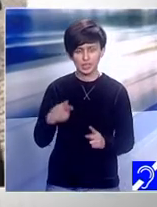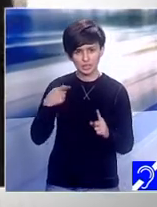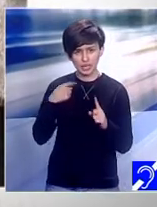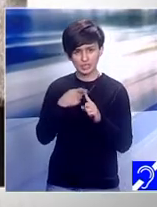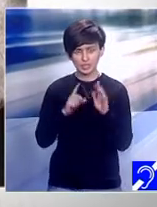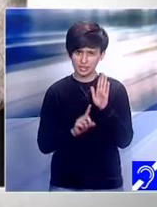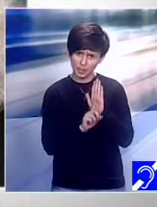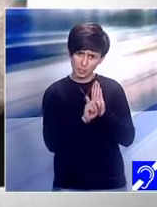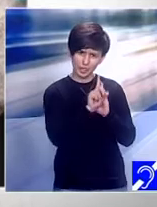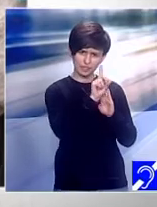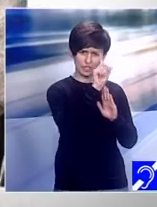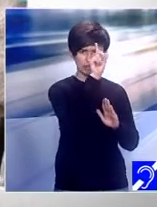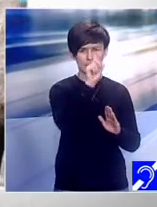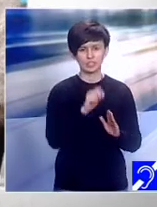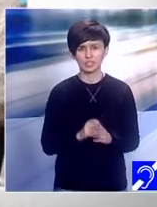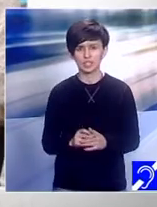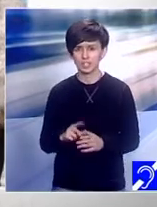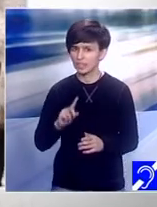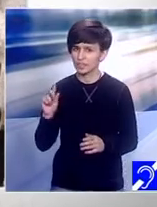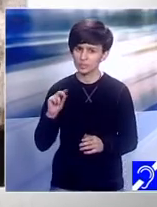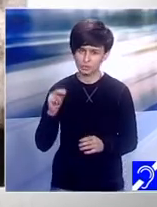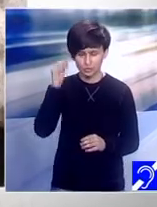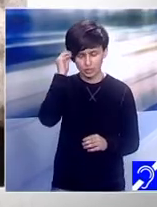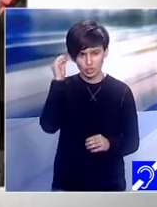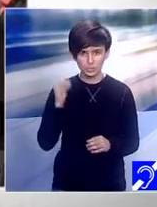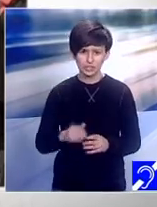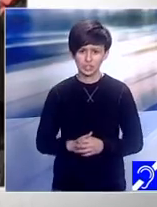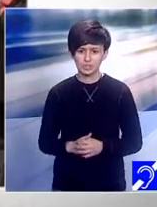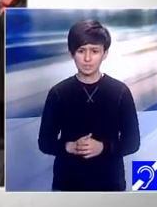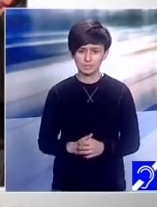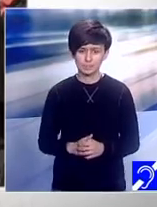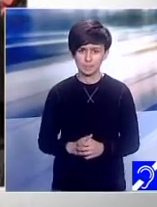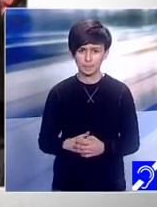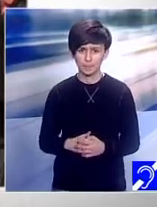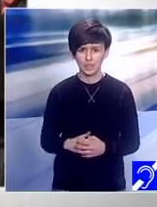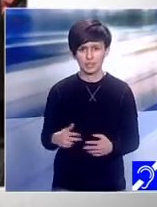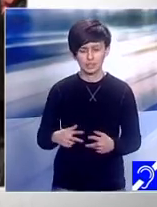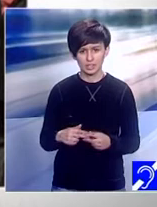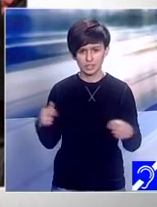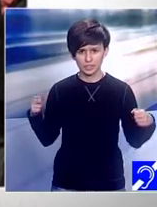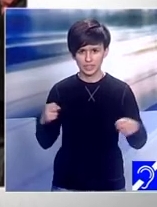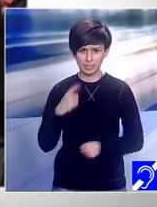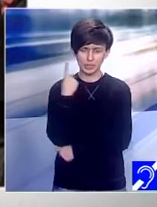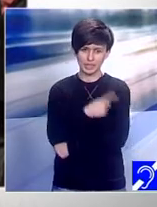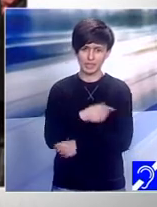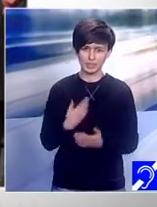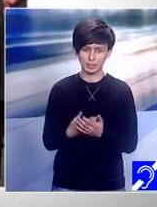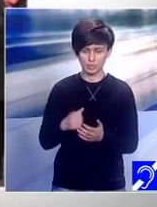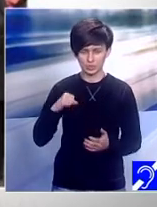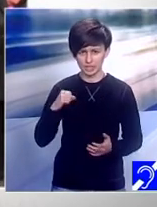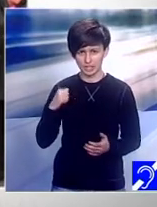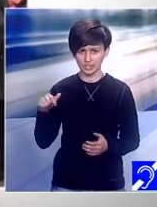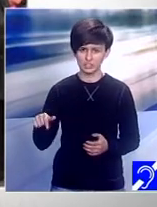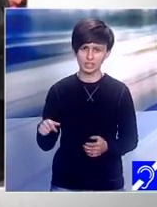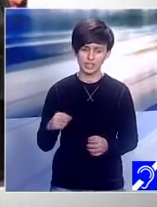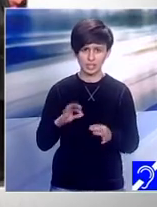performanțe neobișnuite. Fără bariere pentru acești tineri înseamnă a fi acceptați în școală, a fi